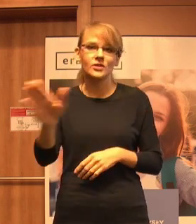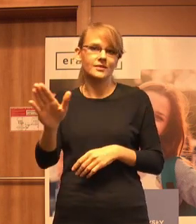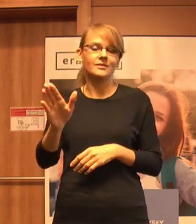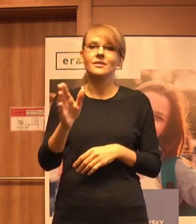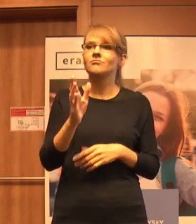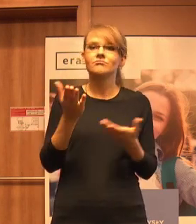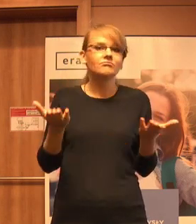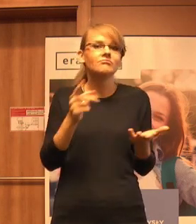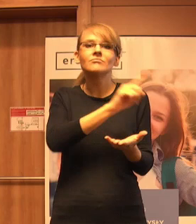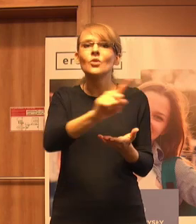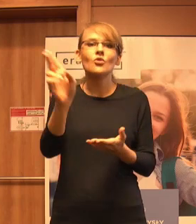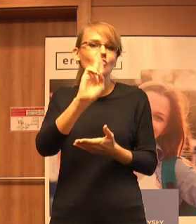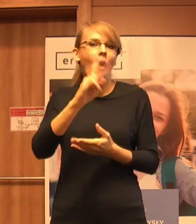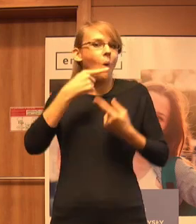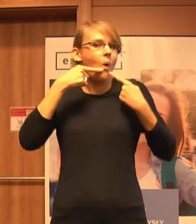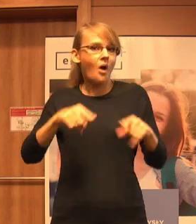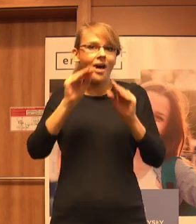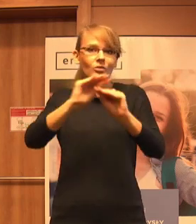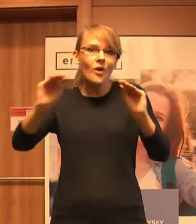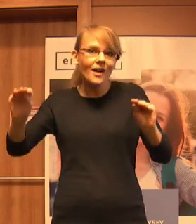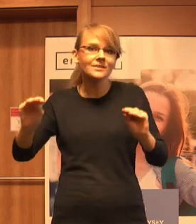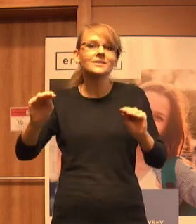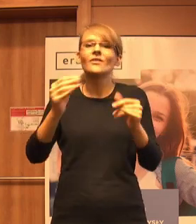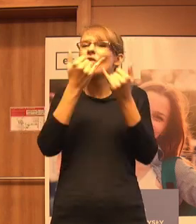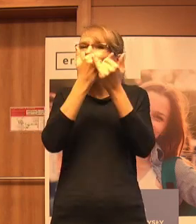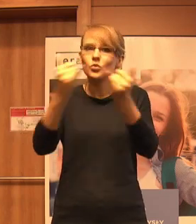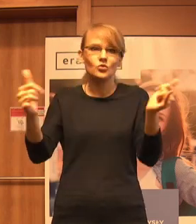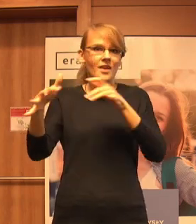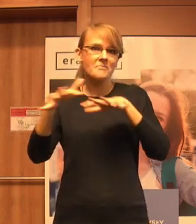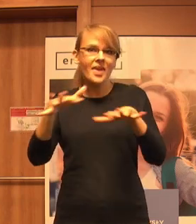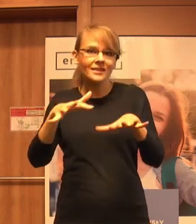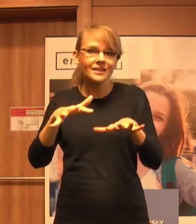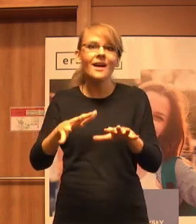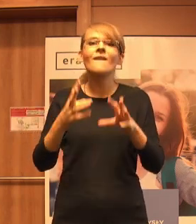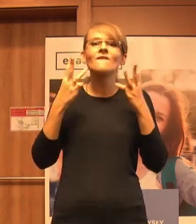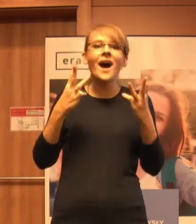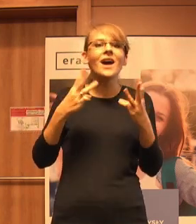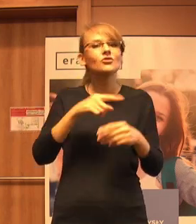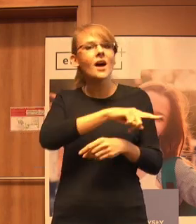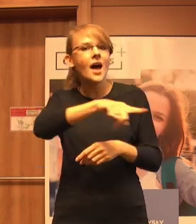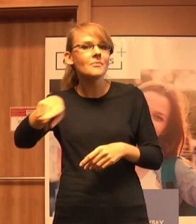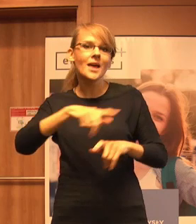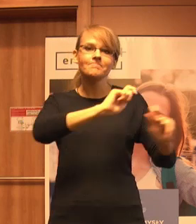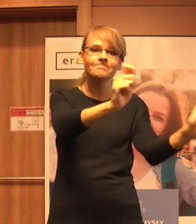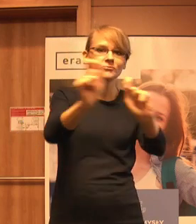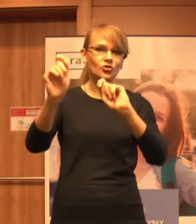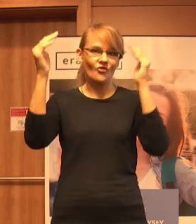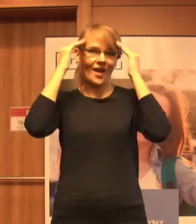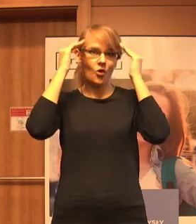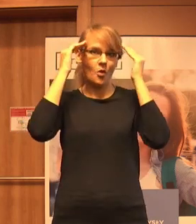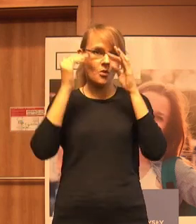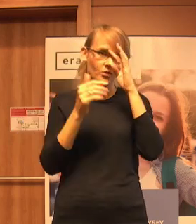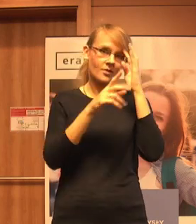w jakiś sposób odpowiadamy za edukację, w różnych miejscach, budowali świadomość. Myślę, że wszyscy tutaj są, to mają tę